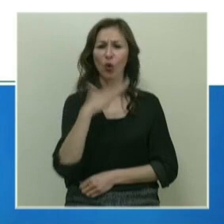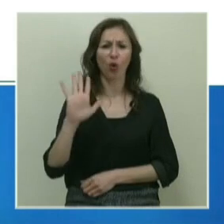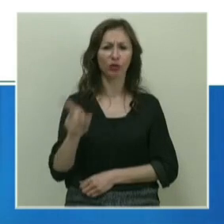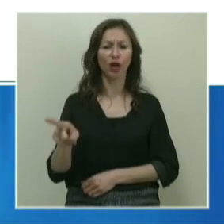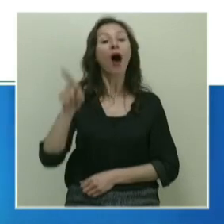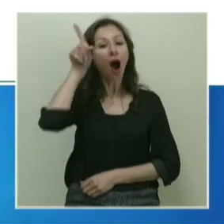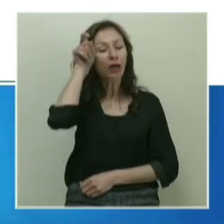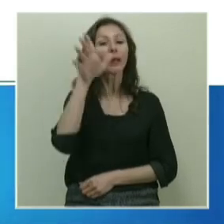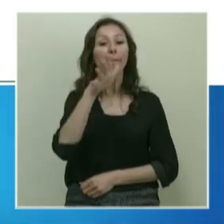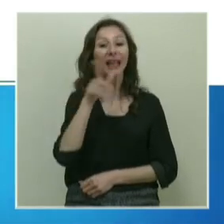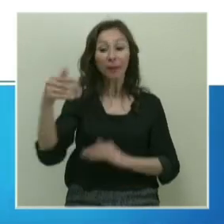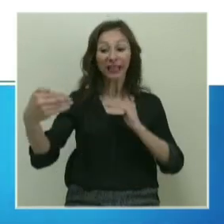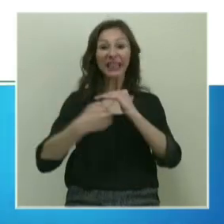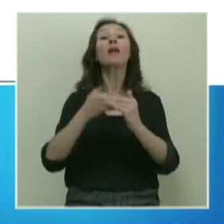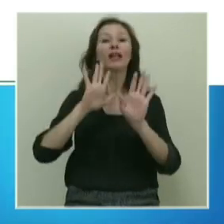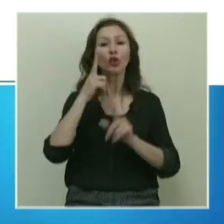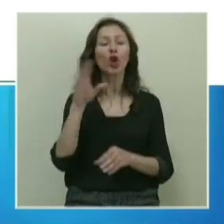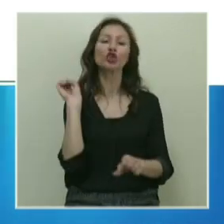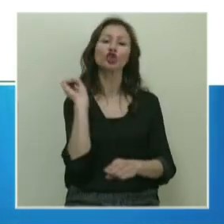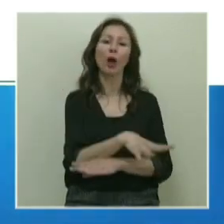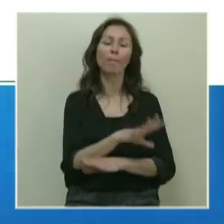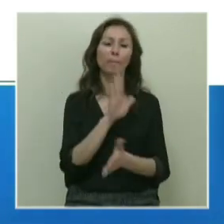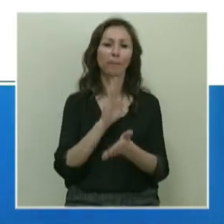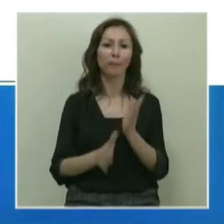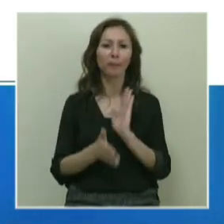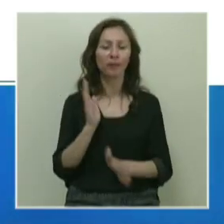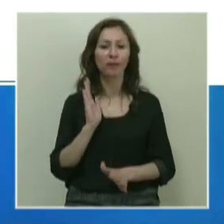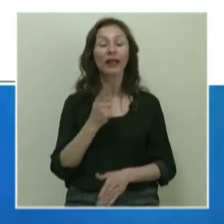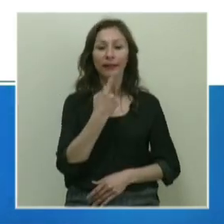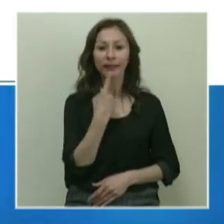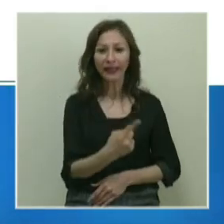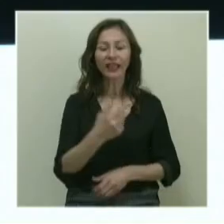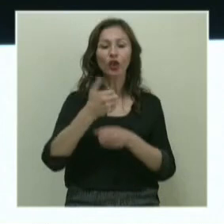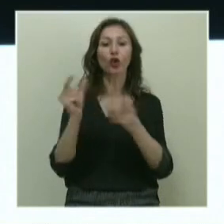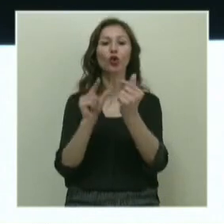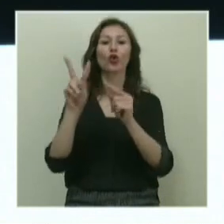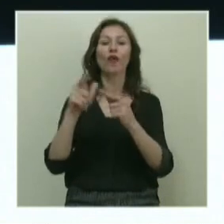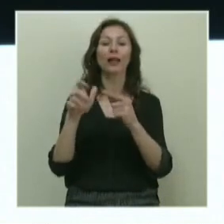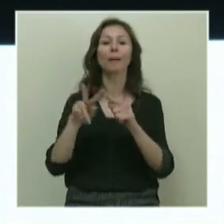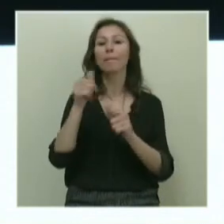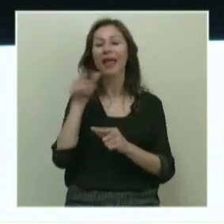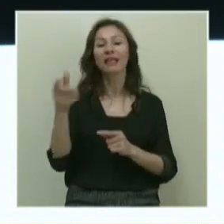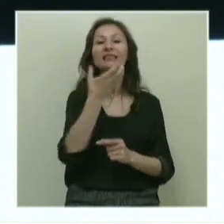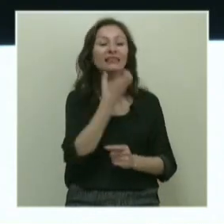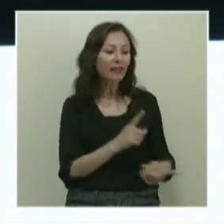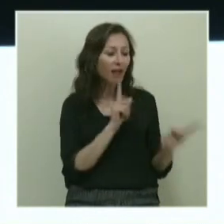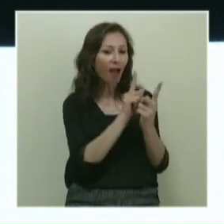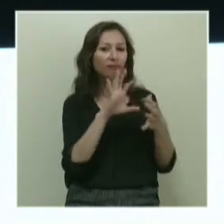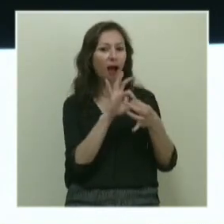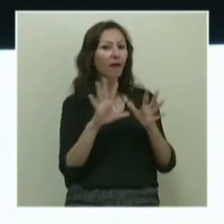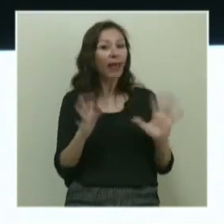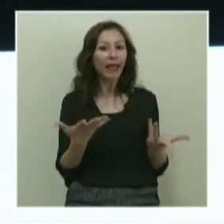İçine akıl ve bilim sokmadığınız şeyi çöpe atınız. Dedi ki Güven Bey, sadakatle ne ilgisi var?